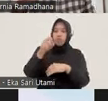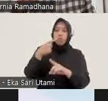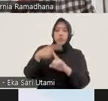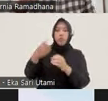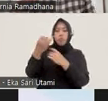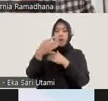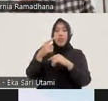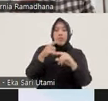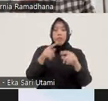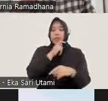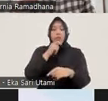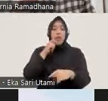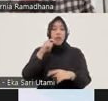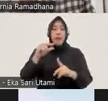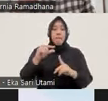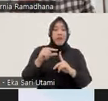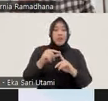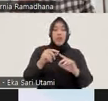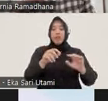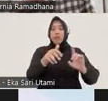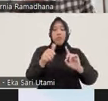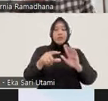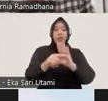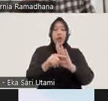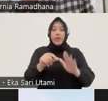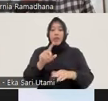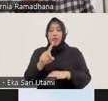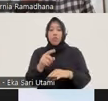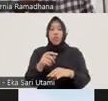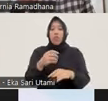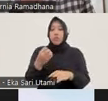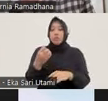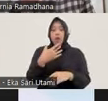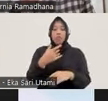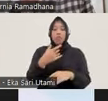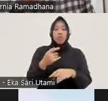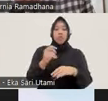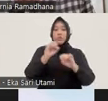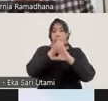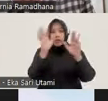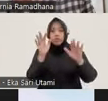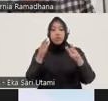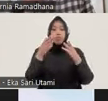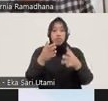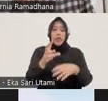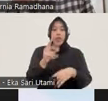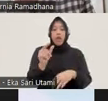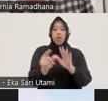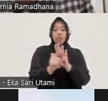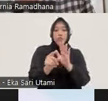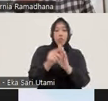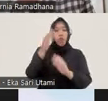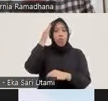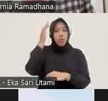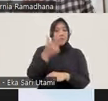pasal 16 air 1 huruf S ini dianggap cukup jelas dalam penjelasan RU Polri. Padahal ini mengandung banyak